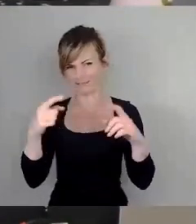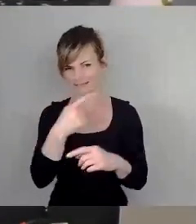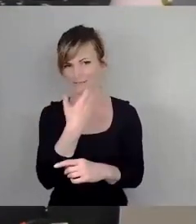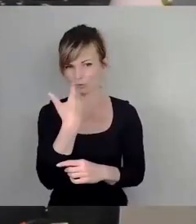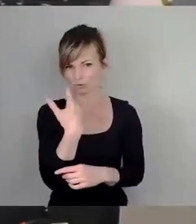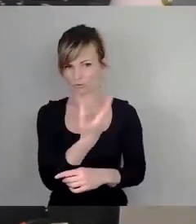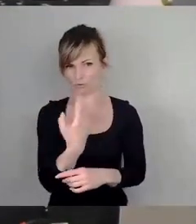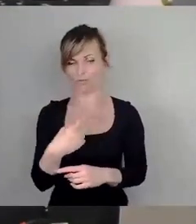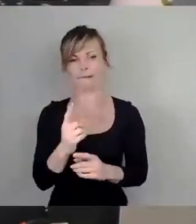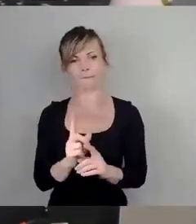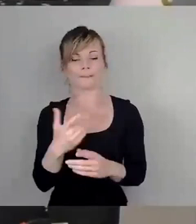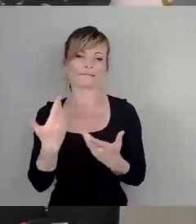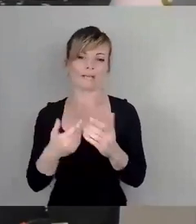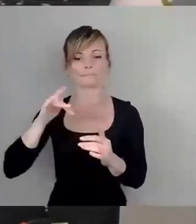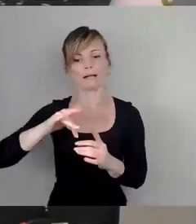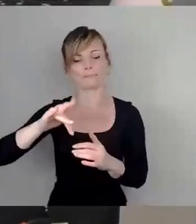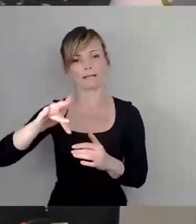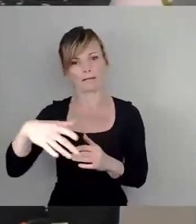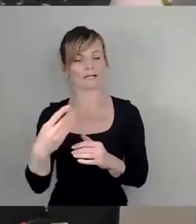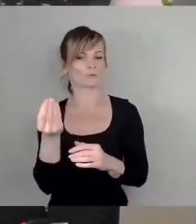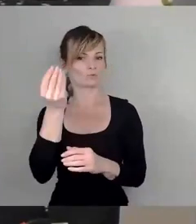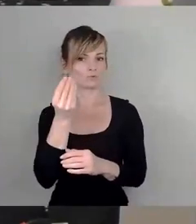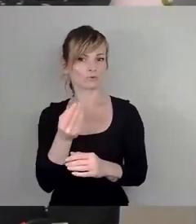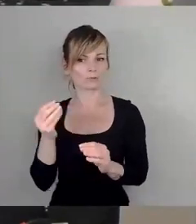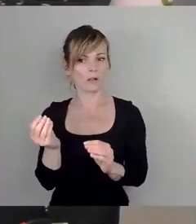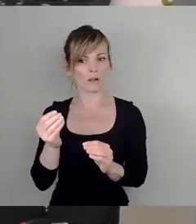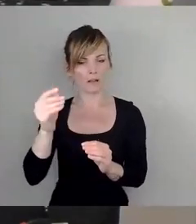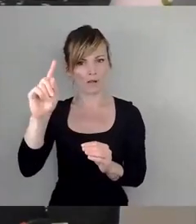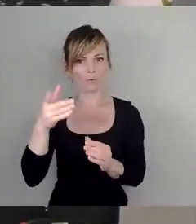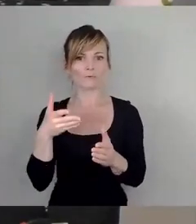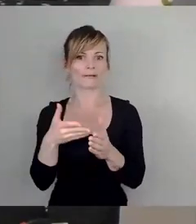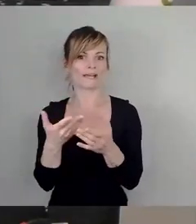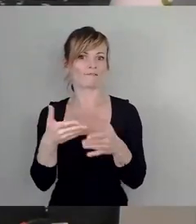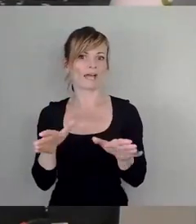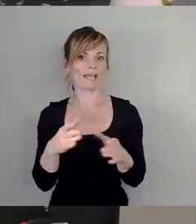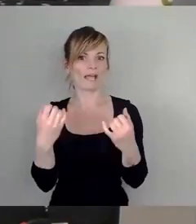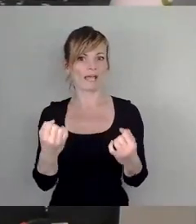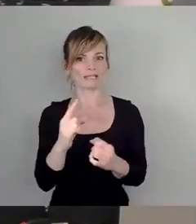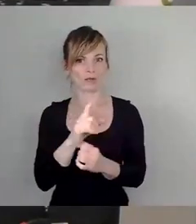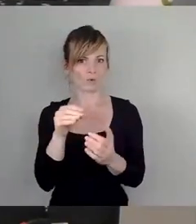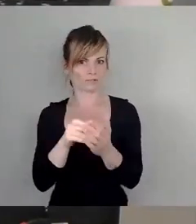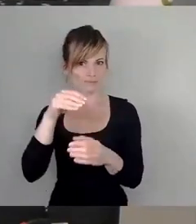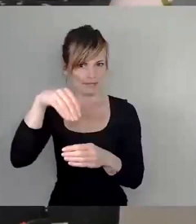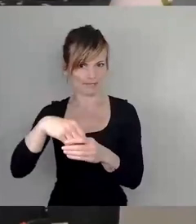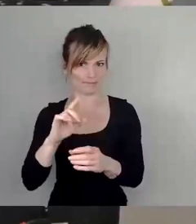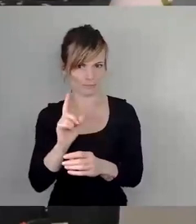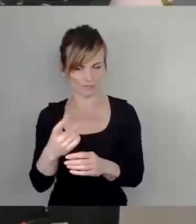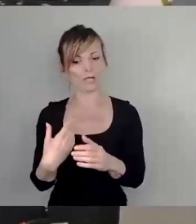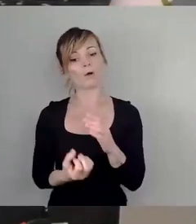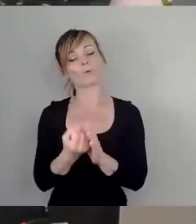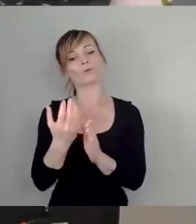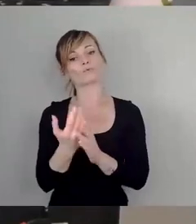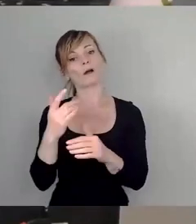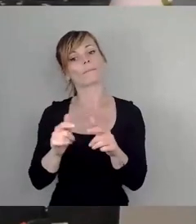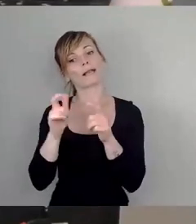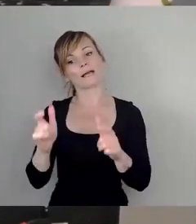künstlerische Akzente. Wir haben gerade eins gehabt und die Barrierefreiheit dabei im Blick behält. Der Kulturpalast, das darf ich vielleicht sagen, hat mich Zeit